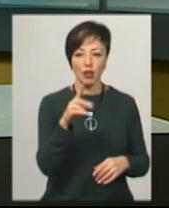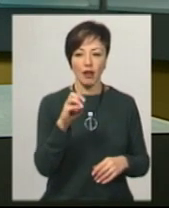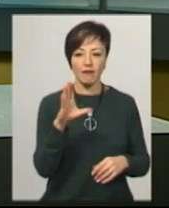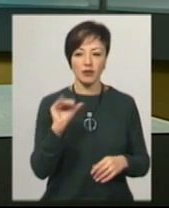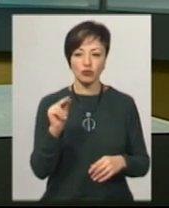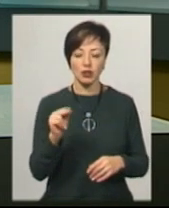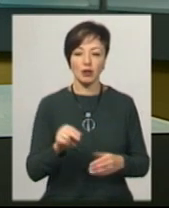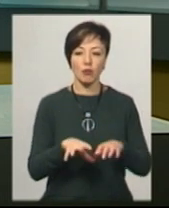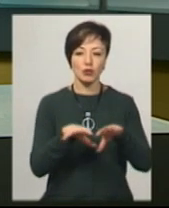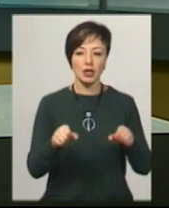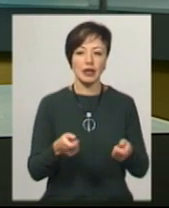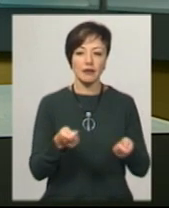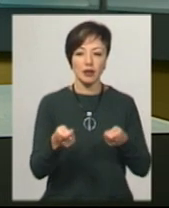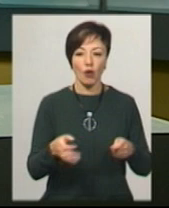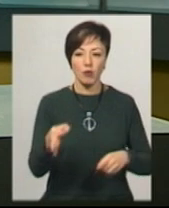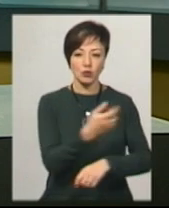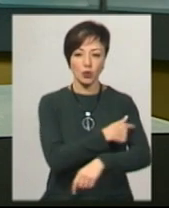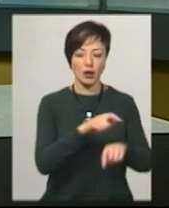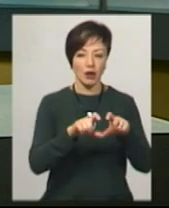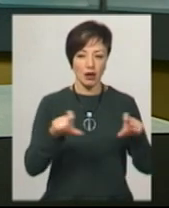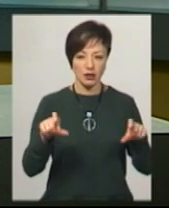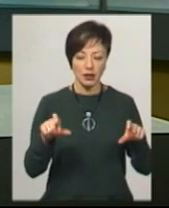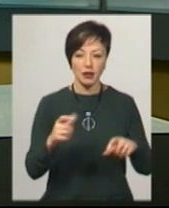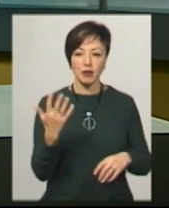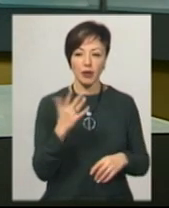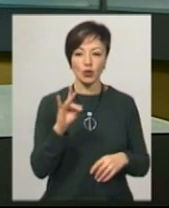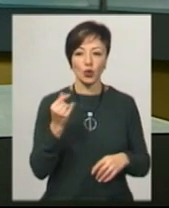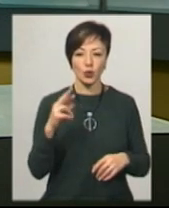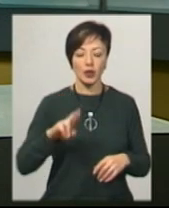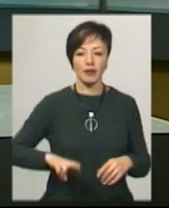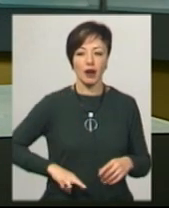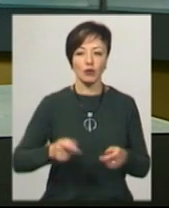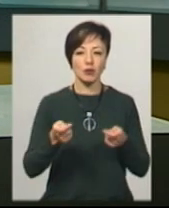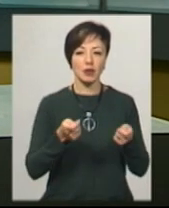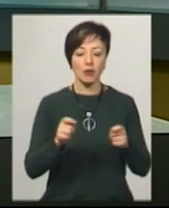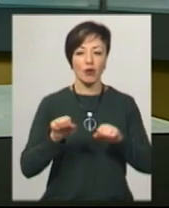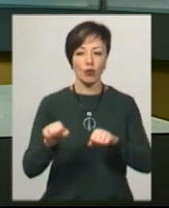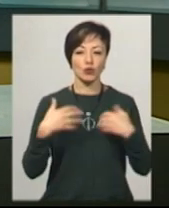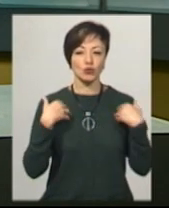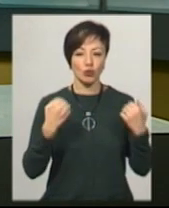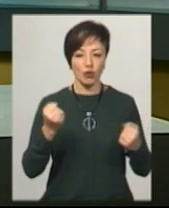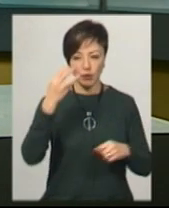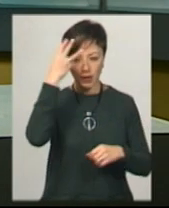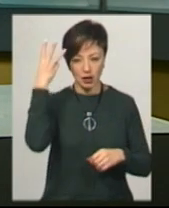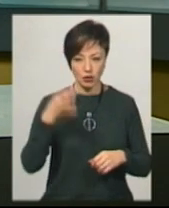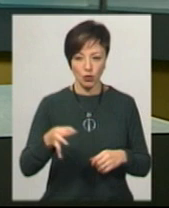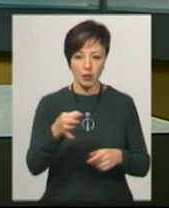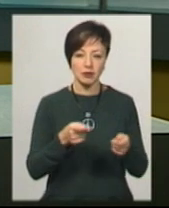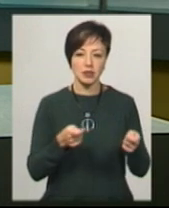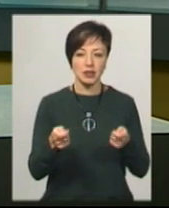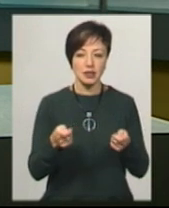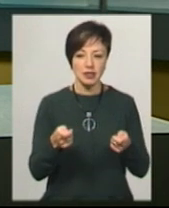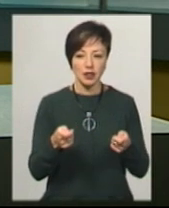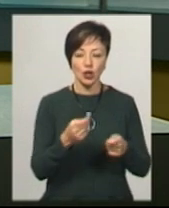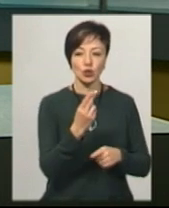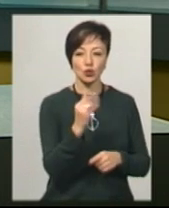посаду керівника Хмельницької обласної лікарні. Нагадаю, 5 грудня директор Департаменту охорони здоров'я Хмельницької обласної адміністрації Яков